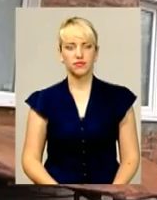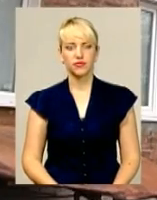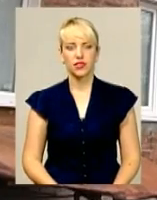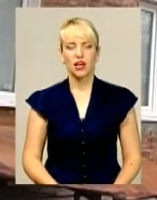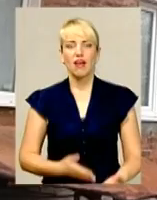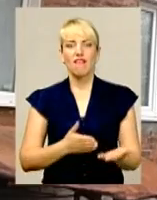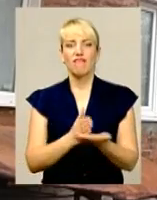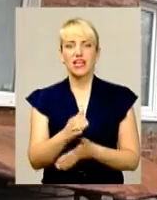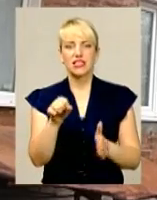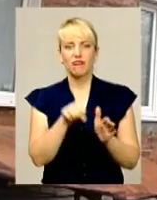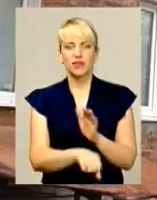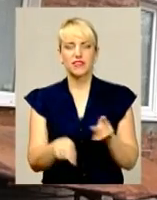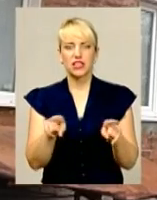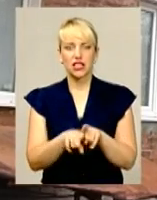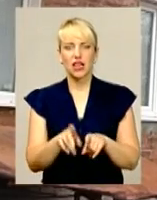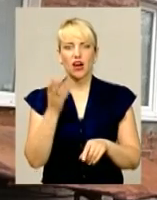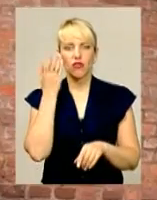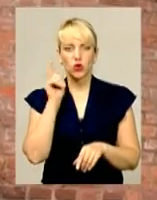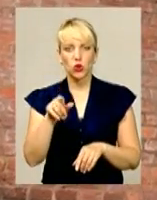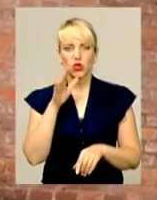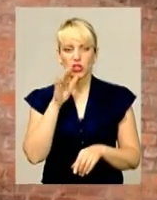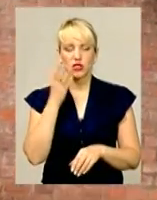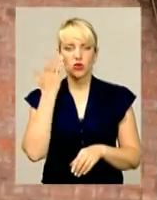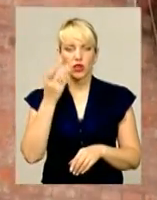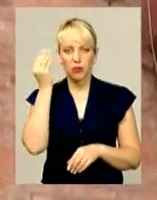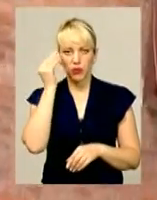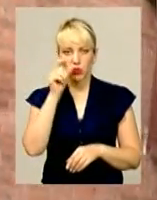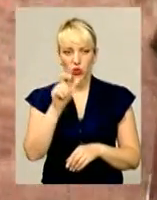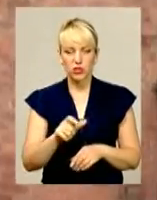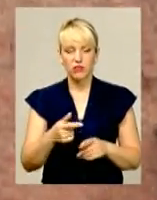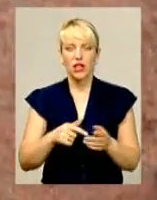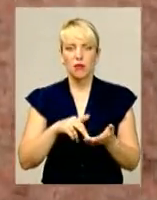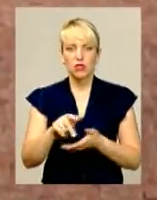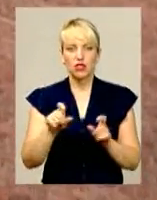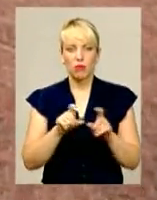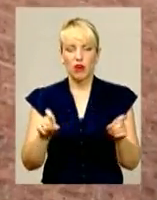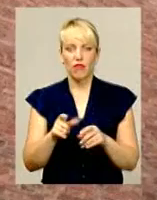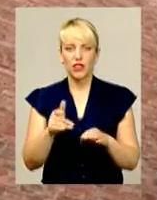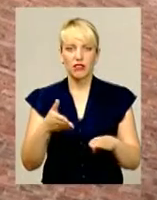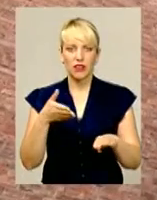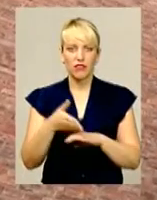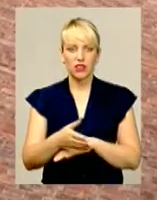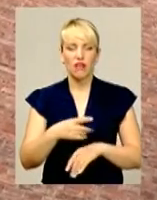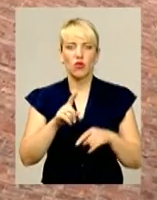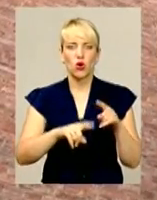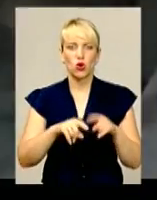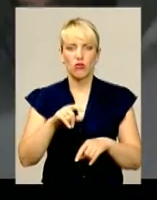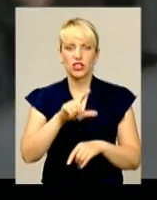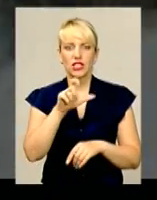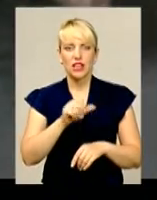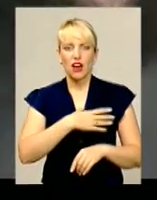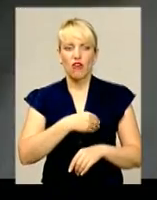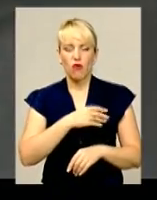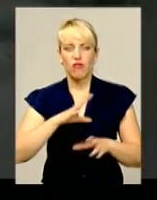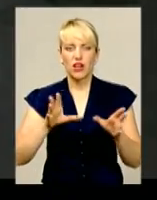Версія вбивства така. В той час, коли підозрювана з дочкою вийшли в магазин, до них у гості завітав родич зі Львова разом з товаришем.